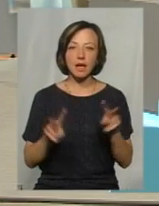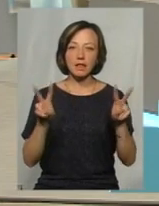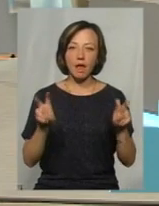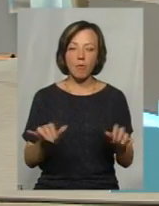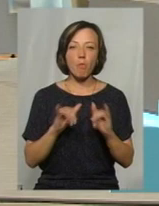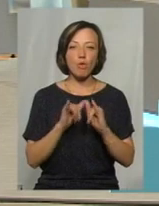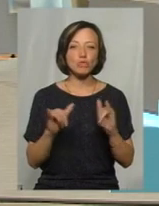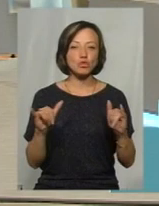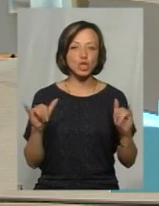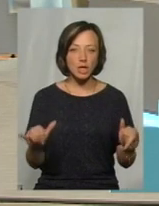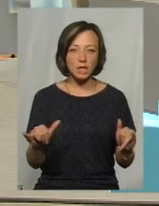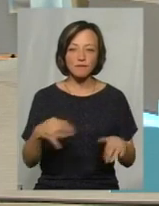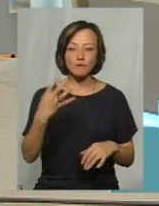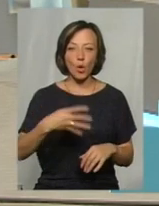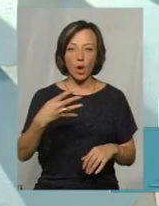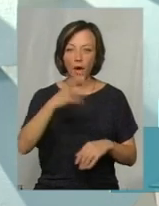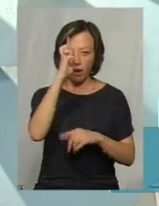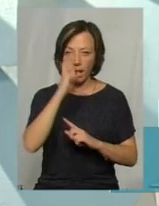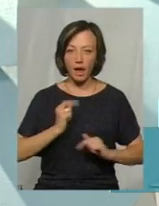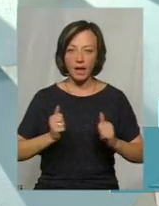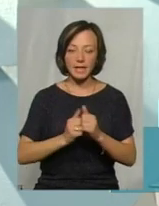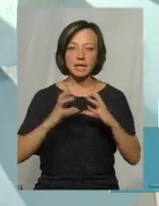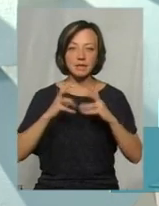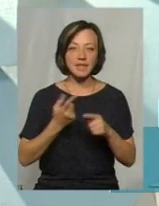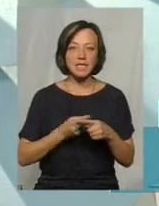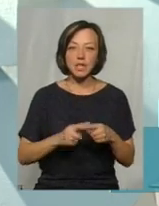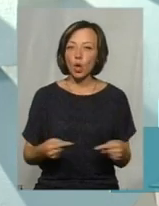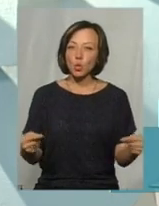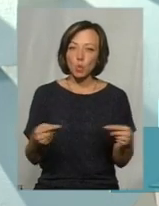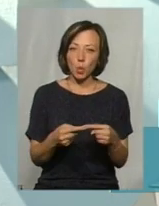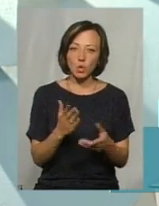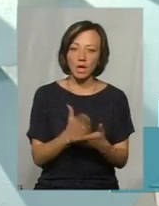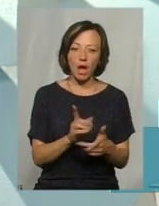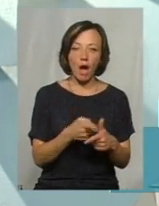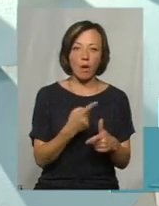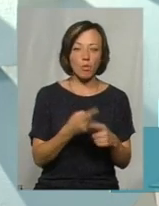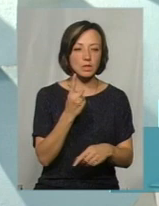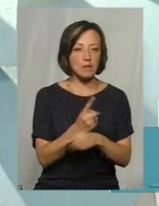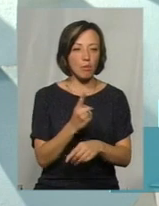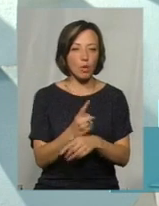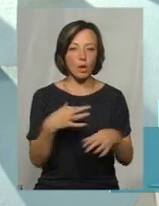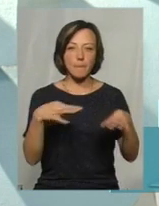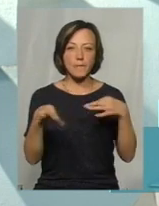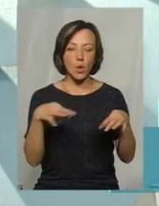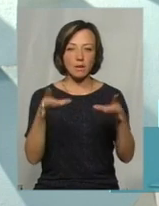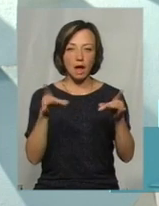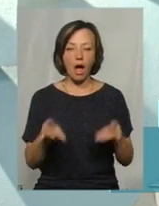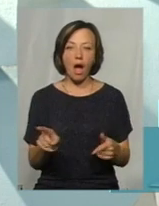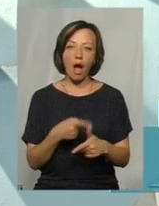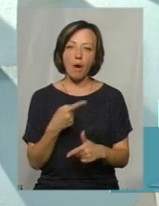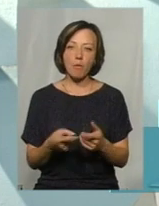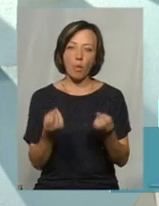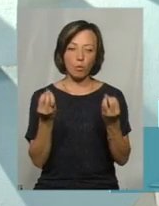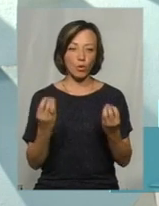поширена в 40 країнах світу, це вже точно є, що є або заборона поліетилену, або просто